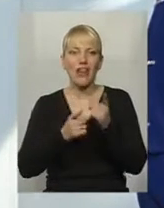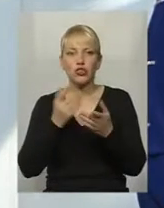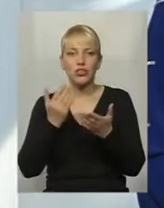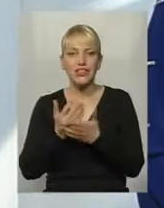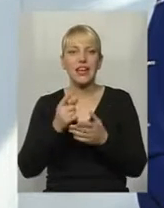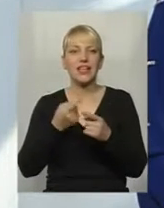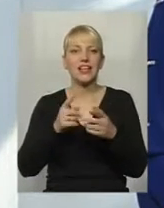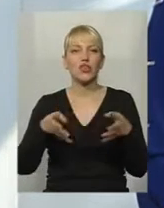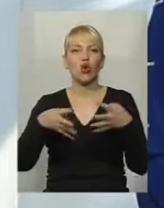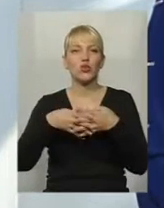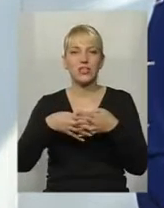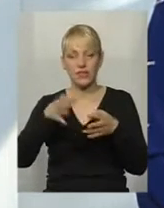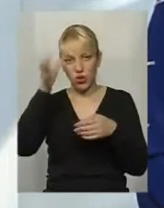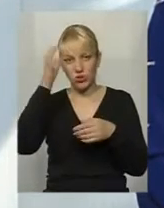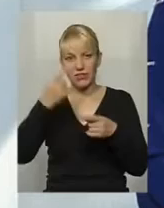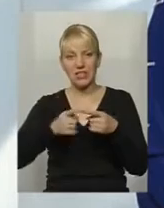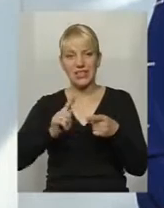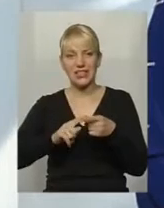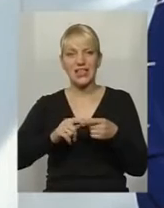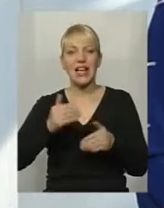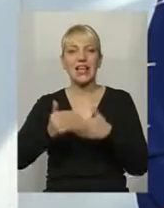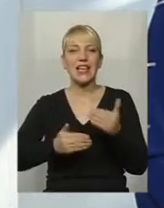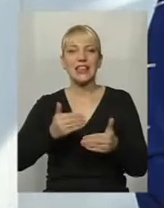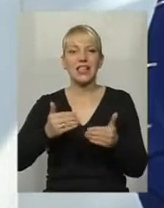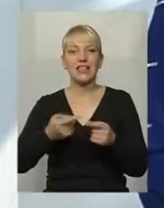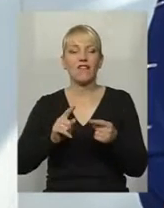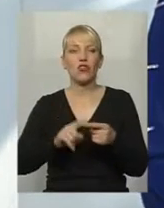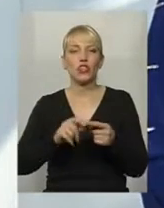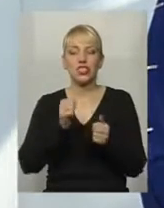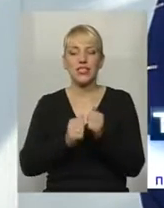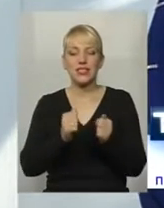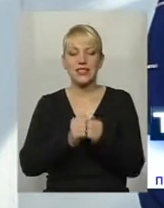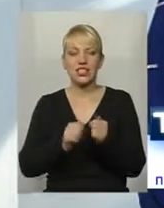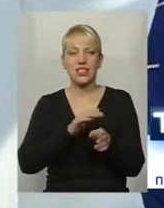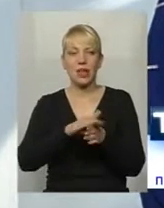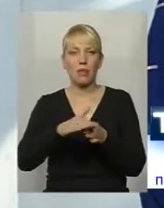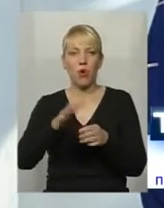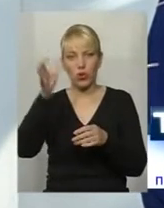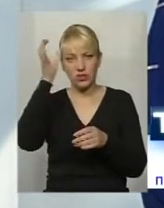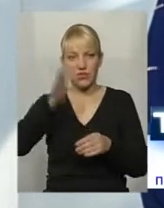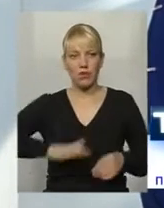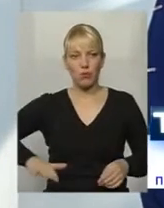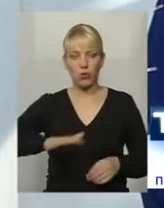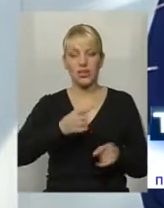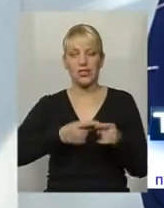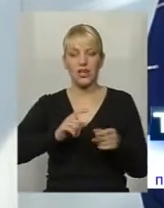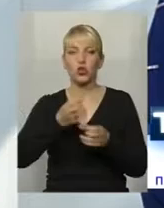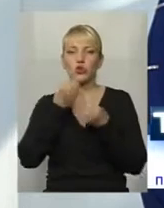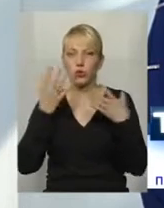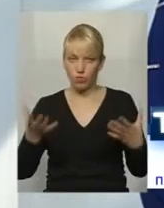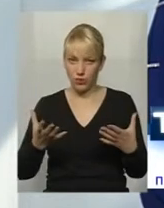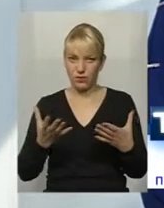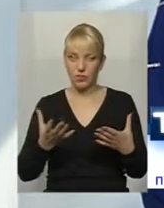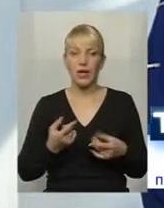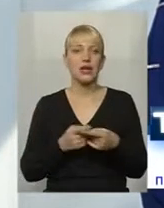ці інтеграційні тенденції все частіше заполоняють освітній простір. Це дуже добре, з одного